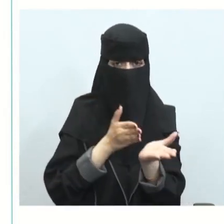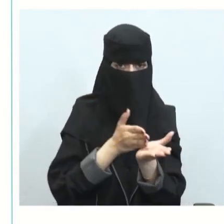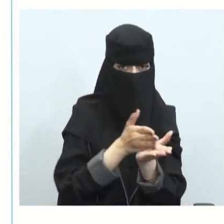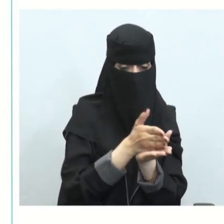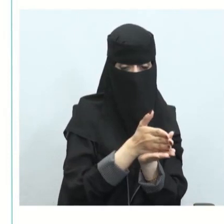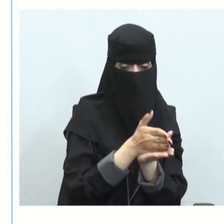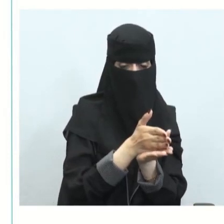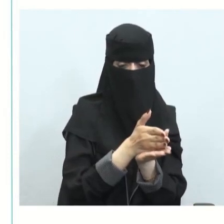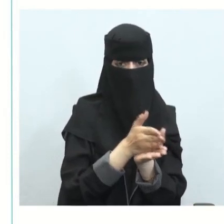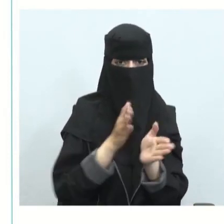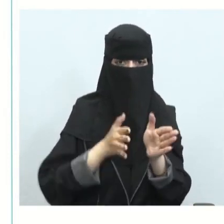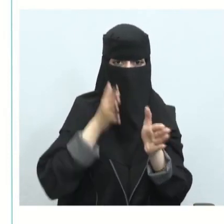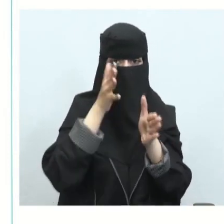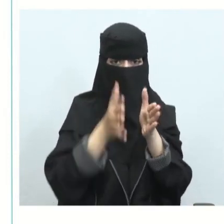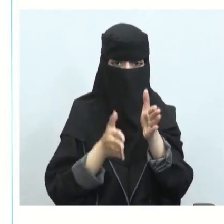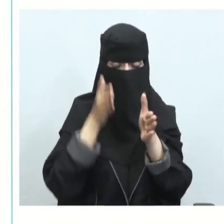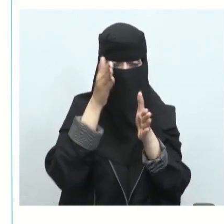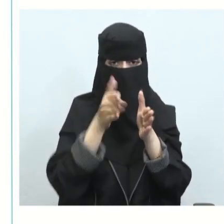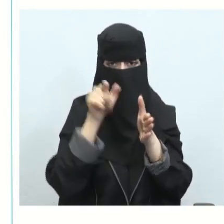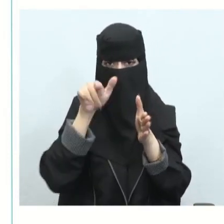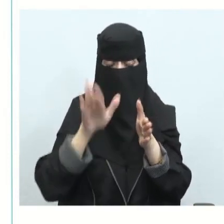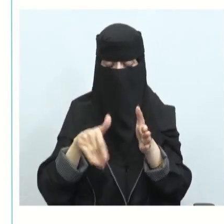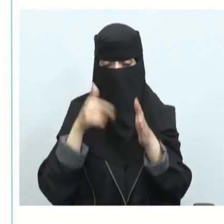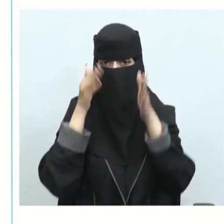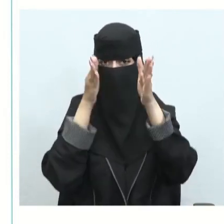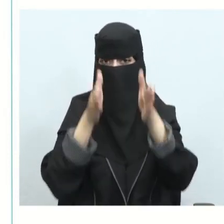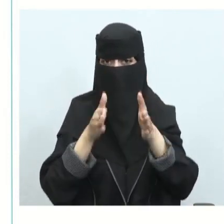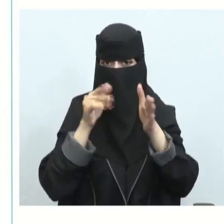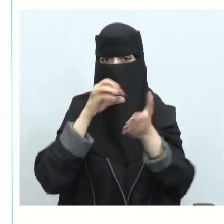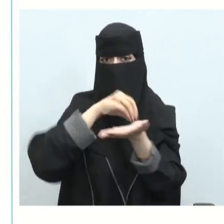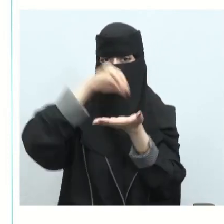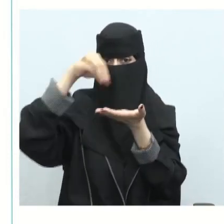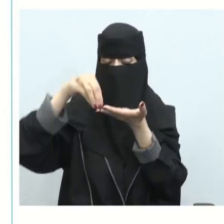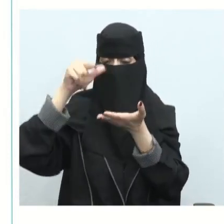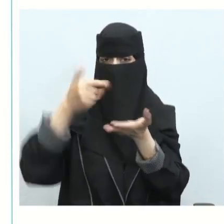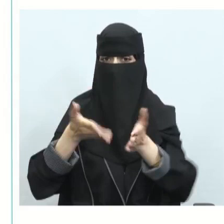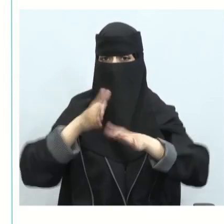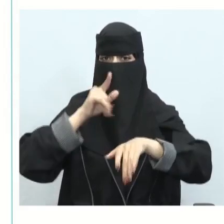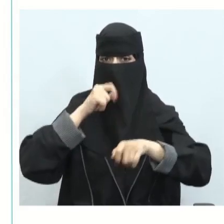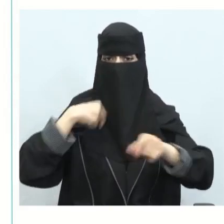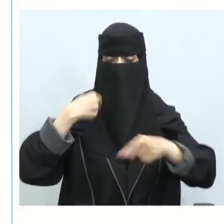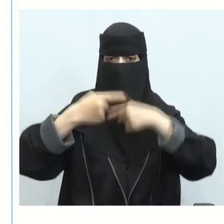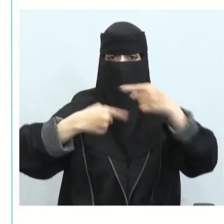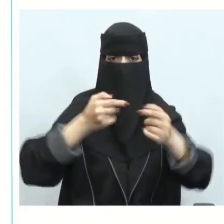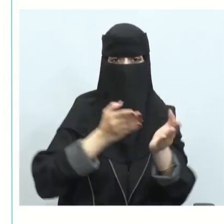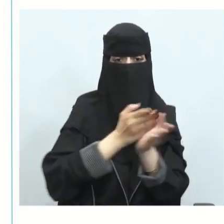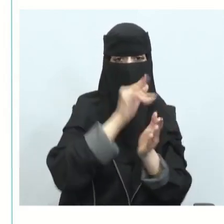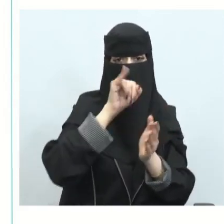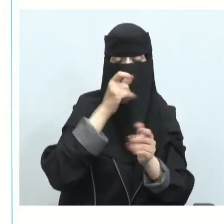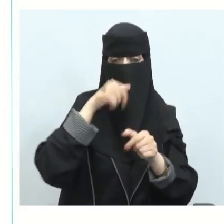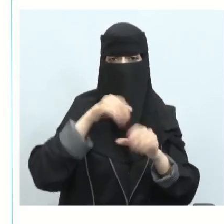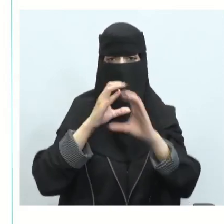السكك الحديدية وإن القطارات وسيلة نقل أكثر استدامة من